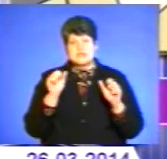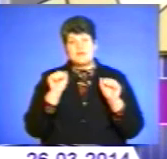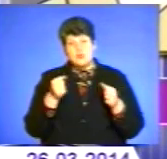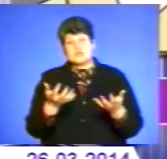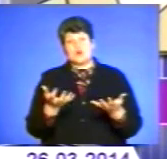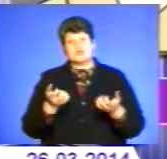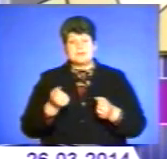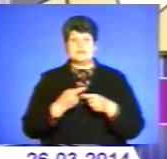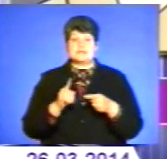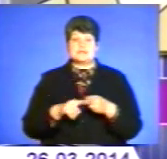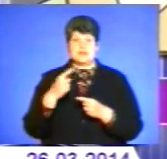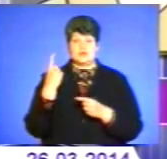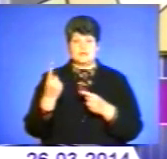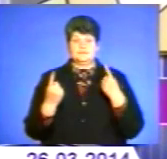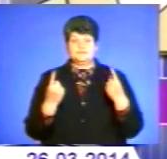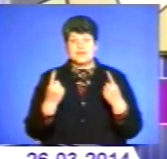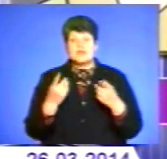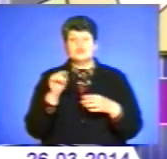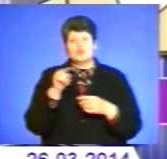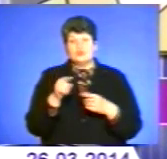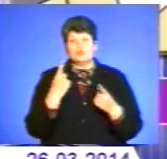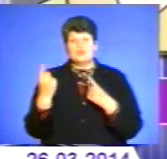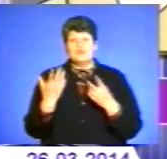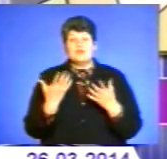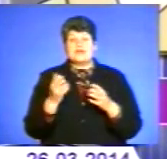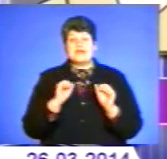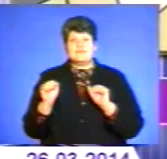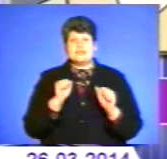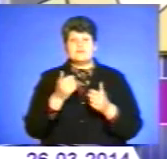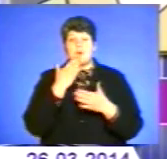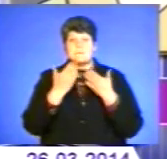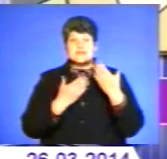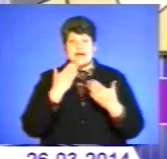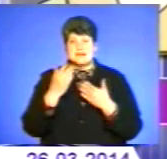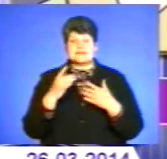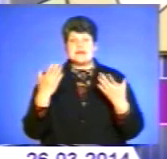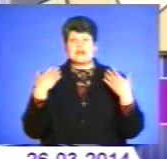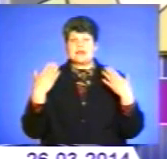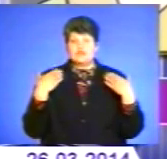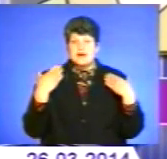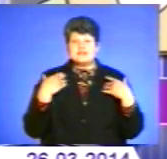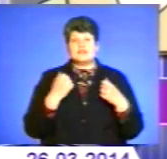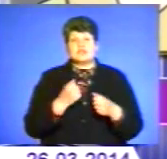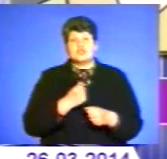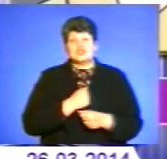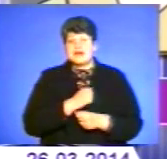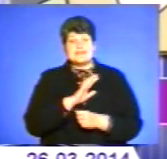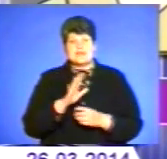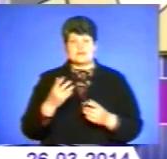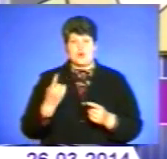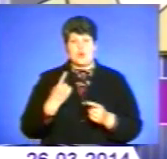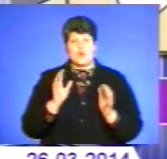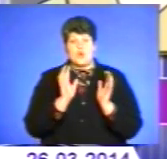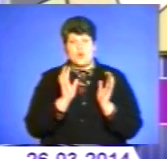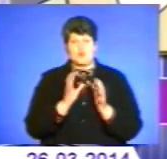отримати, це один від одного. І оскільки керівництво зазвичай питає за рекреацію і навіть, на жаль, не за охорону природи, то я